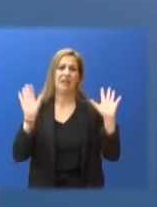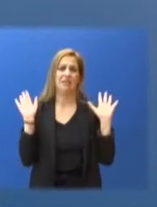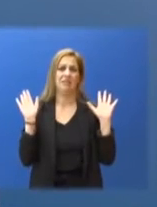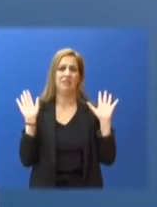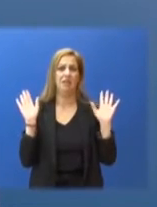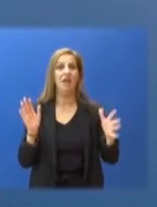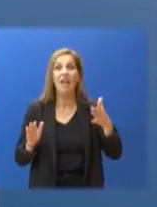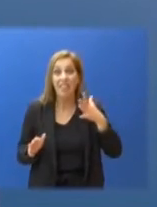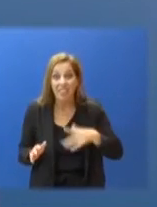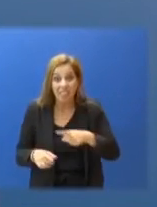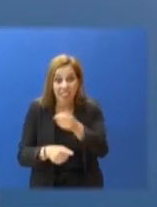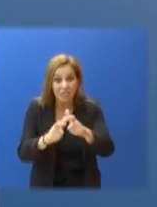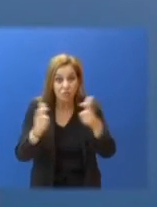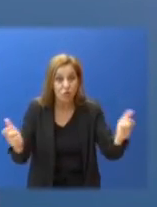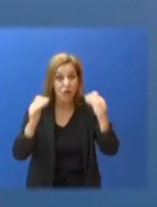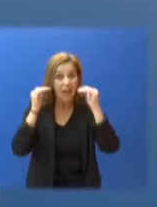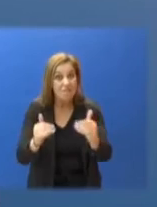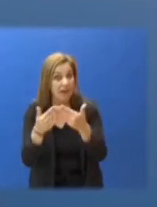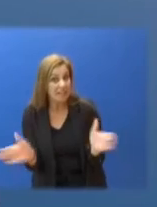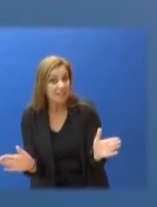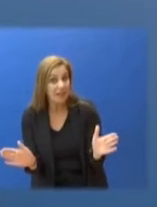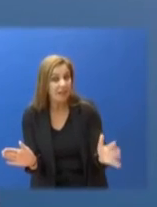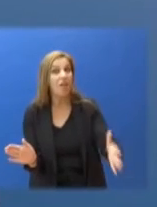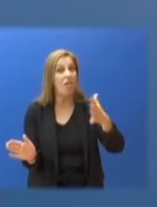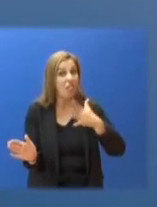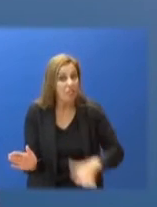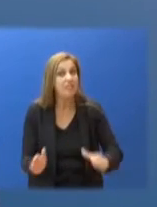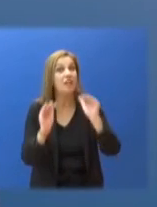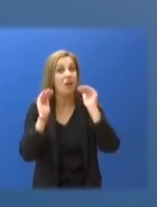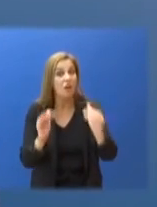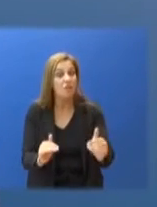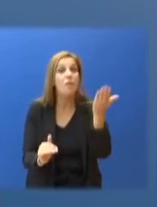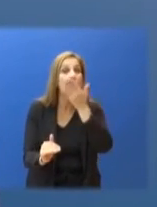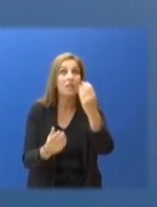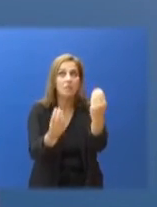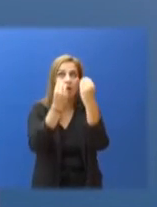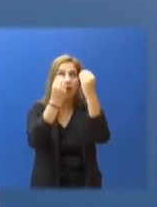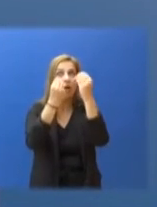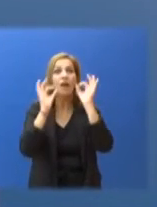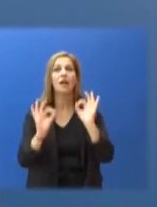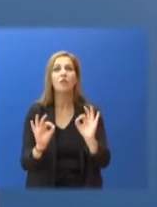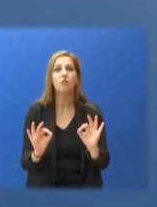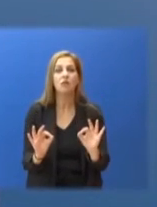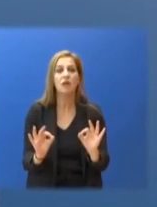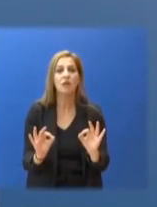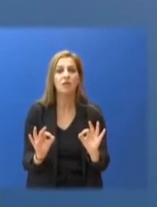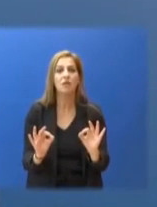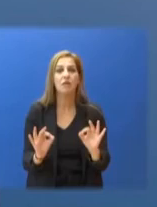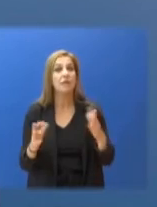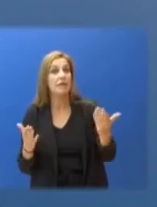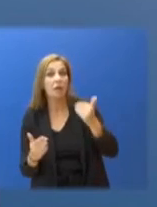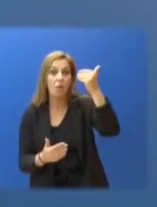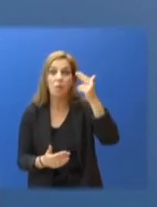Θέλουμε τα σχολεία να είναι ανοιχτά, θέλουμε να συνεχίσει διαζώσεις εκπαιδευτική διαδικασία σήμερα στα σχολεία, λίγο αργότερα στα